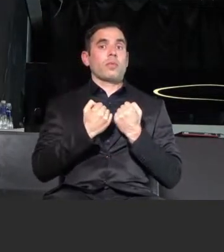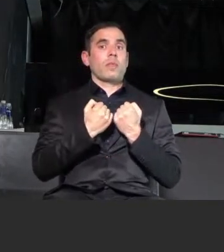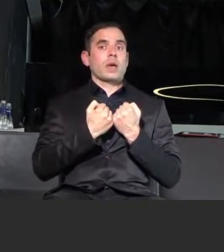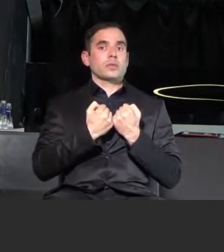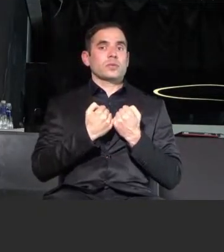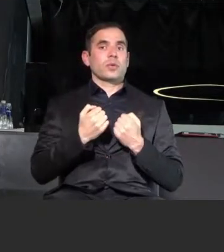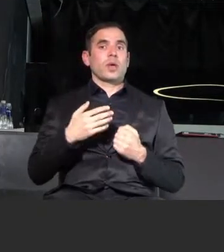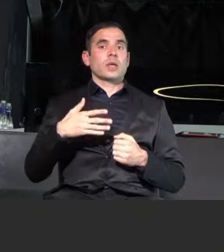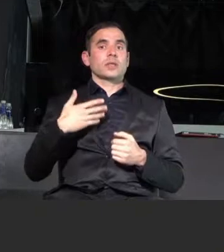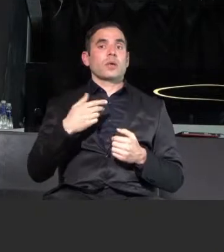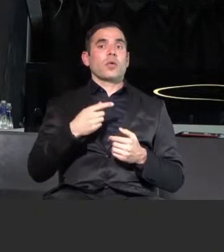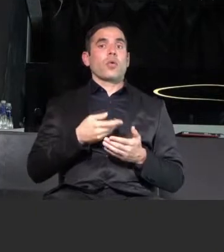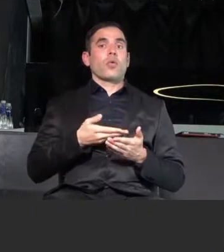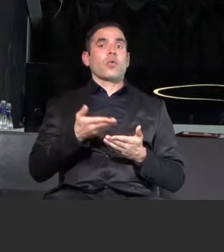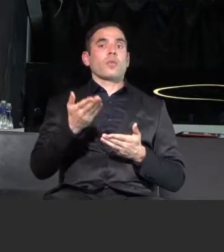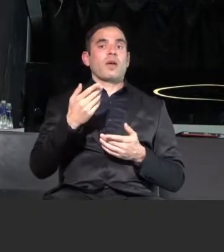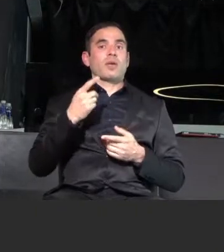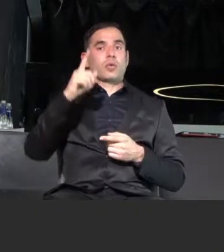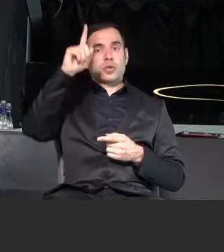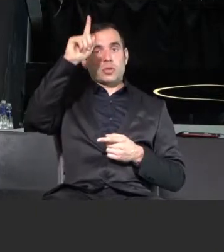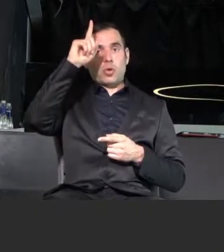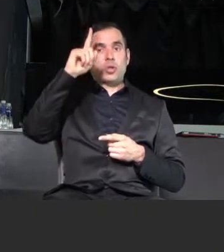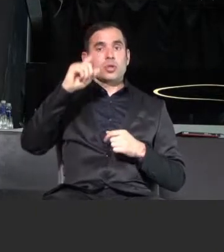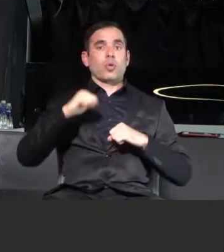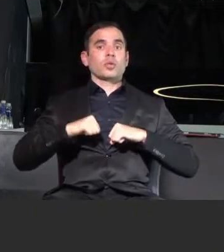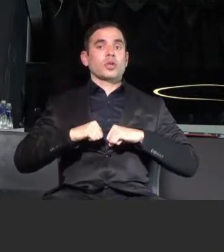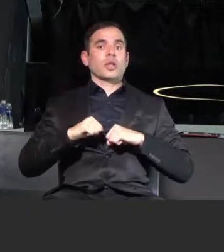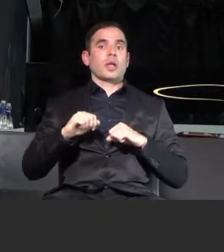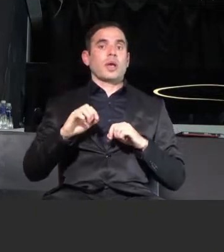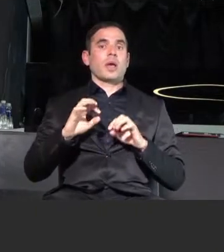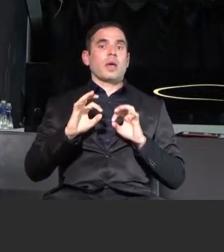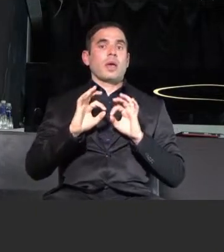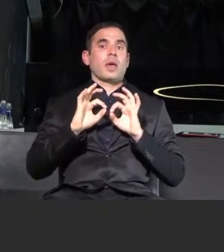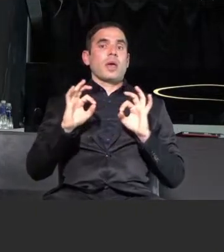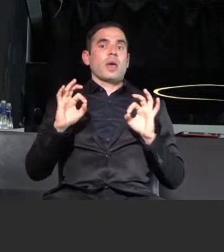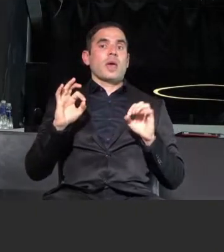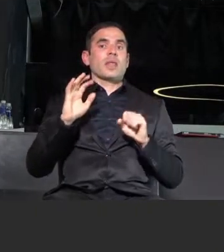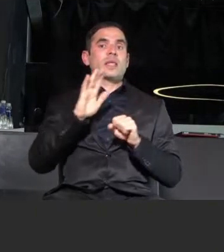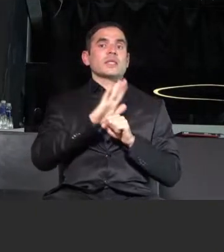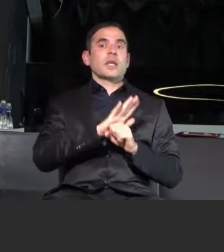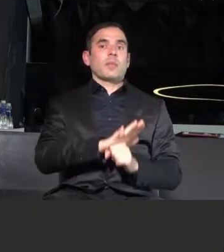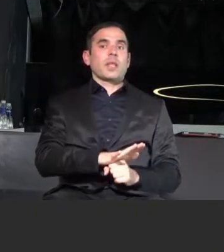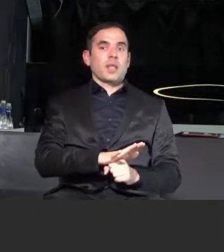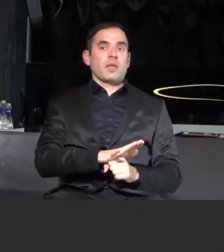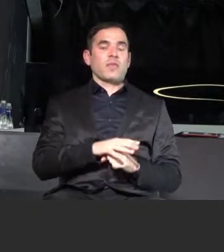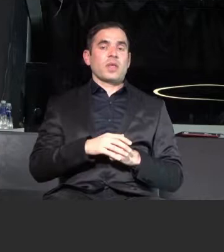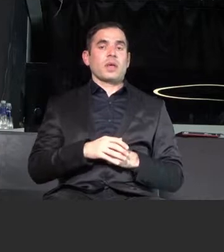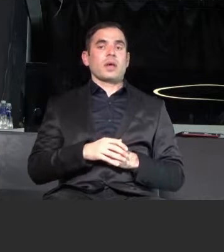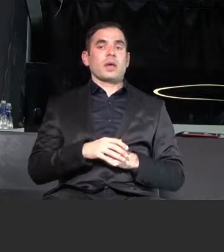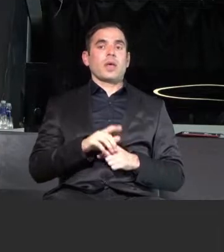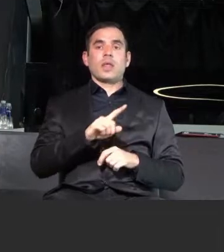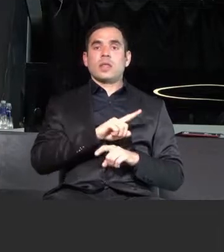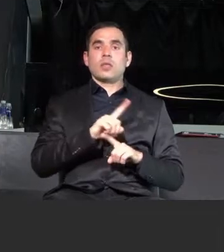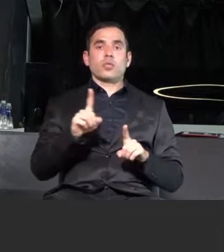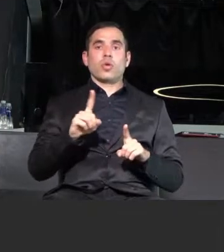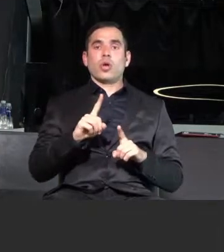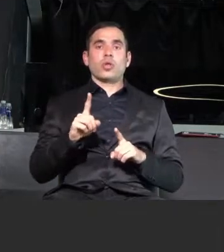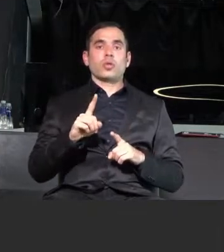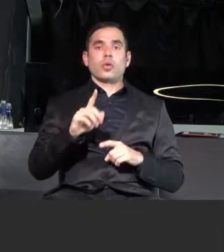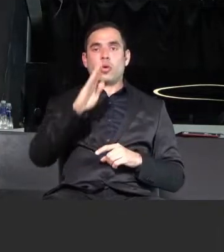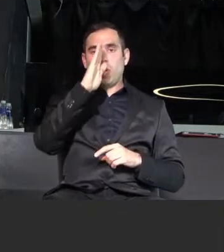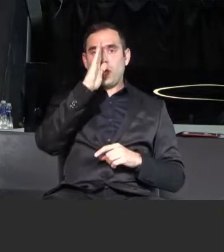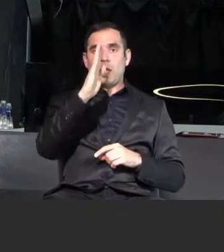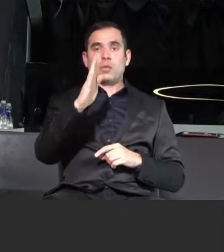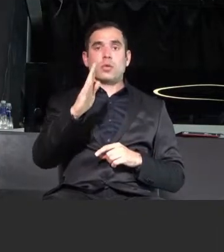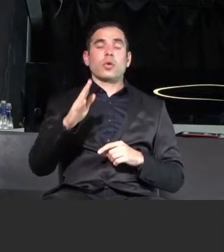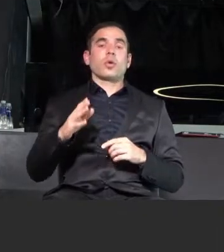отправено към нас от столична община, беше явно дискриминативно. Нито едно хетеросексуално семейство,